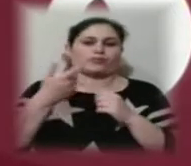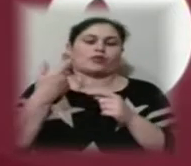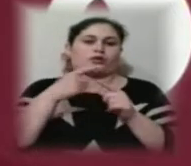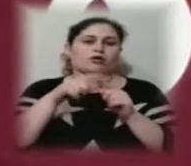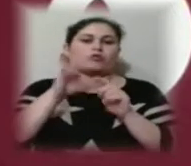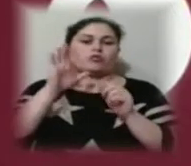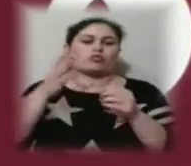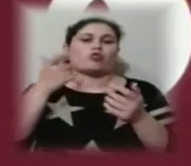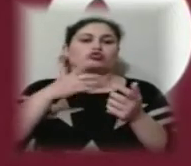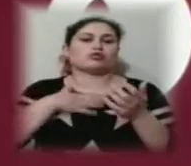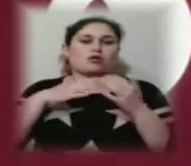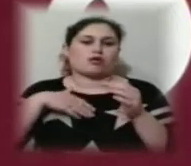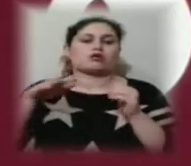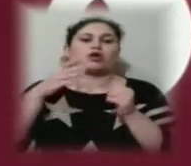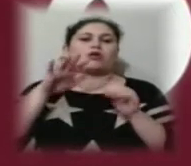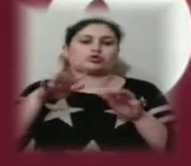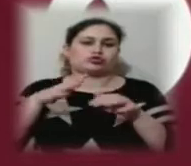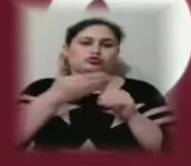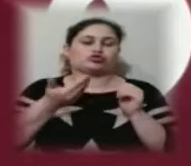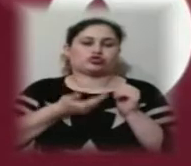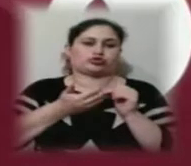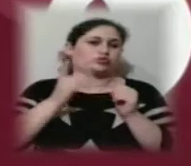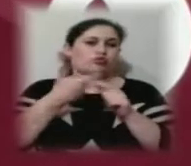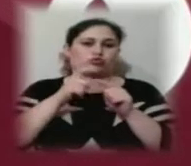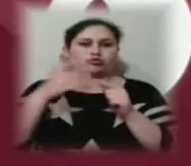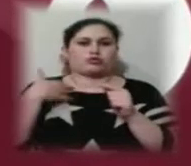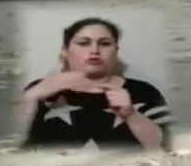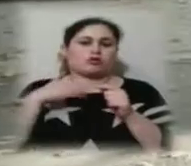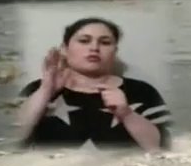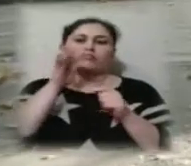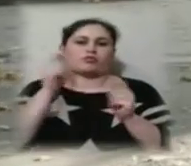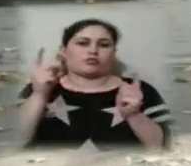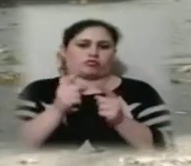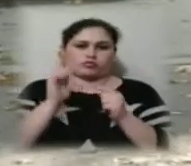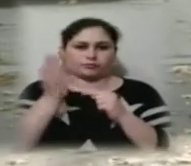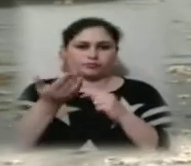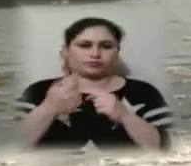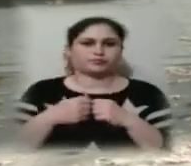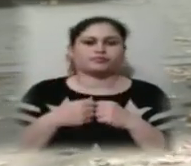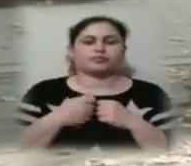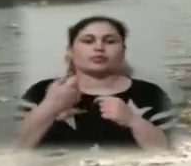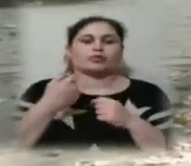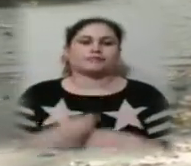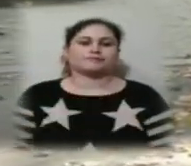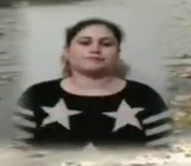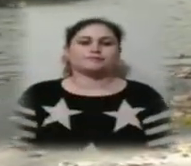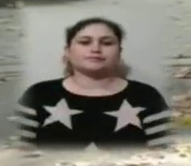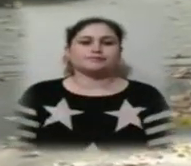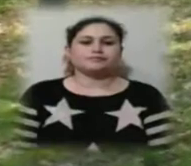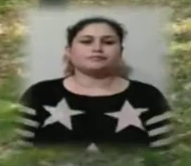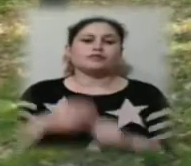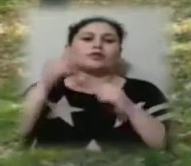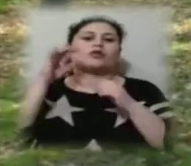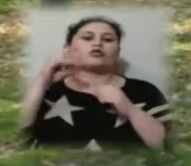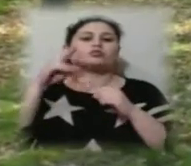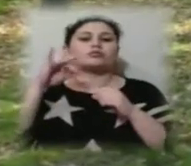отримали нові тролейбуси і далі йшли в цьому напілку. Людмила Чайка закликала городян прийти на сесію,